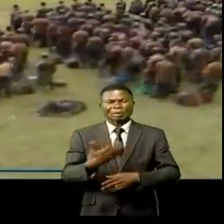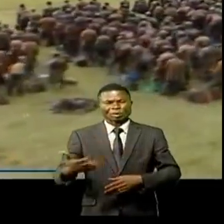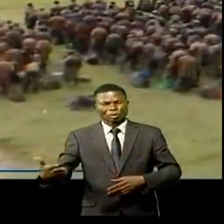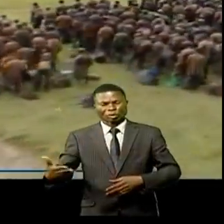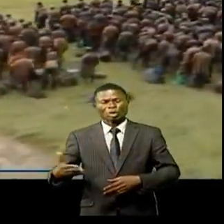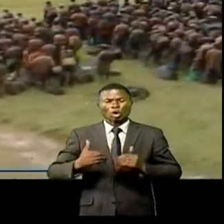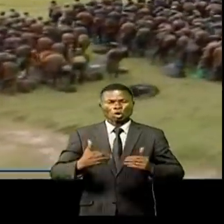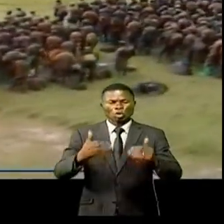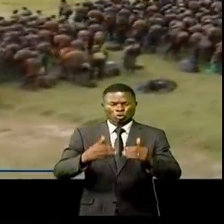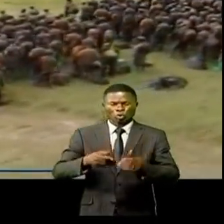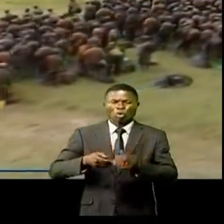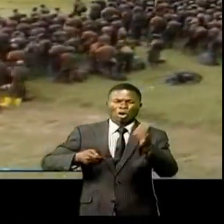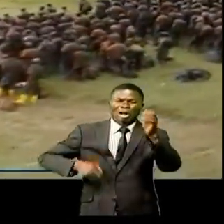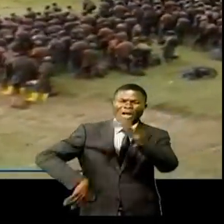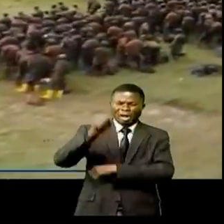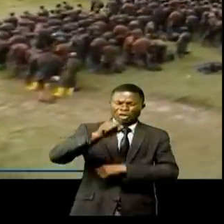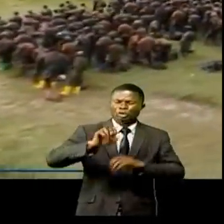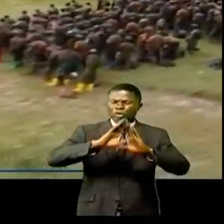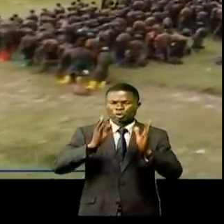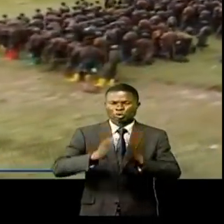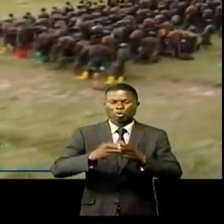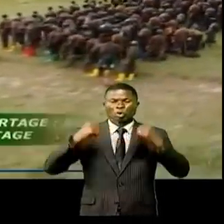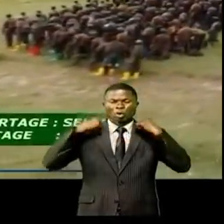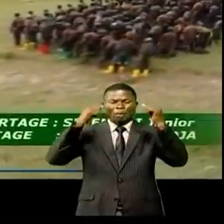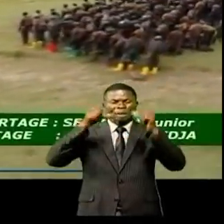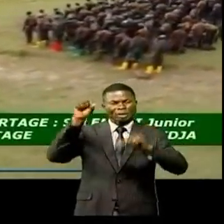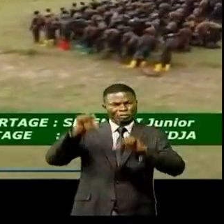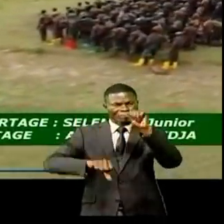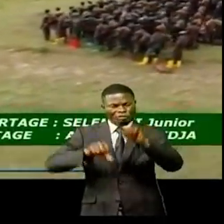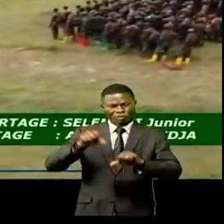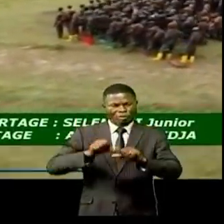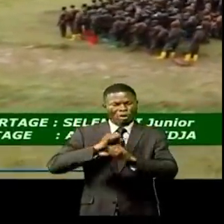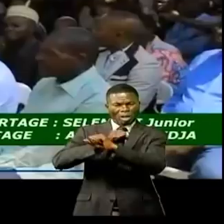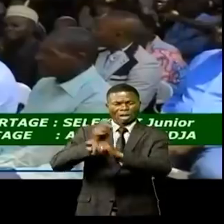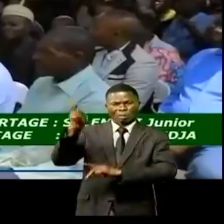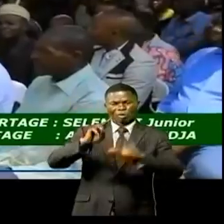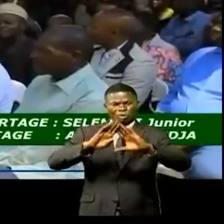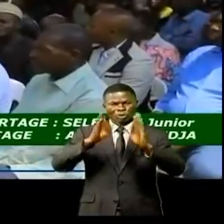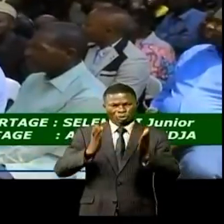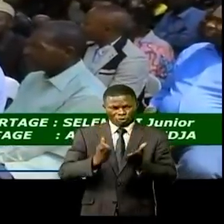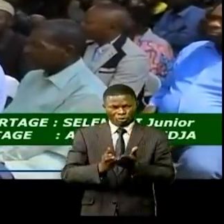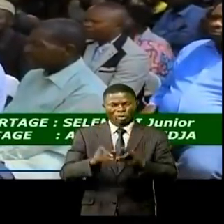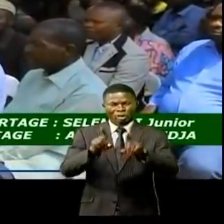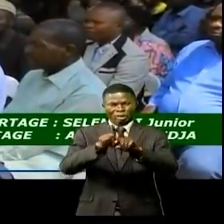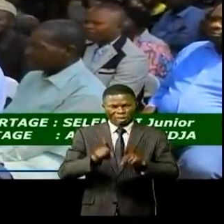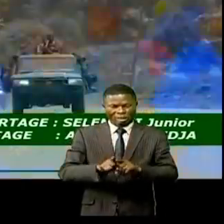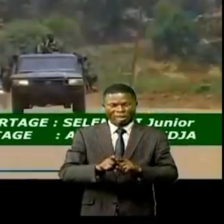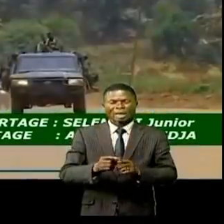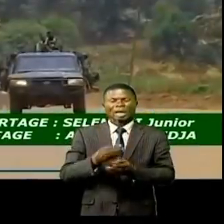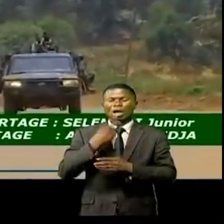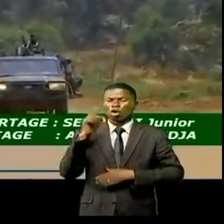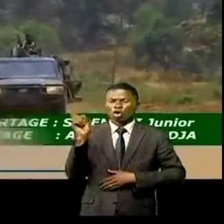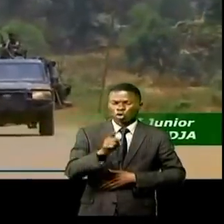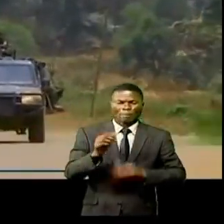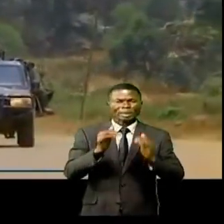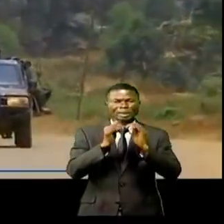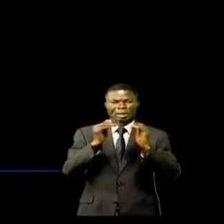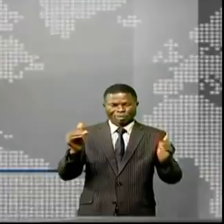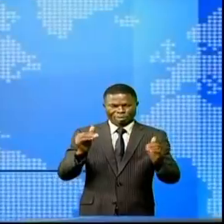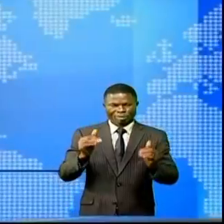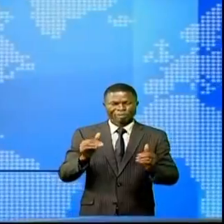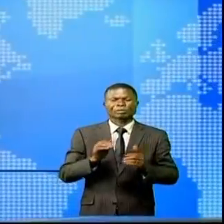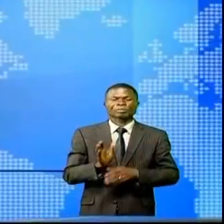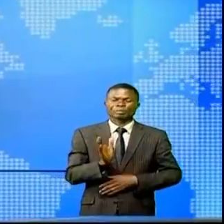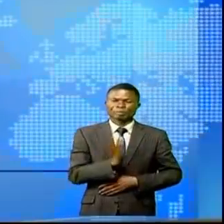de la poursuite des groupes armés. Envie de défendre, de protéger, de plus en plus la population et enfin d'imposer la paix sur toutes les états de la province.